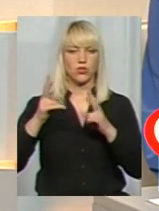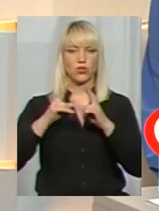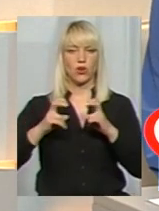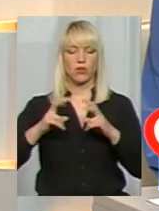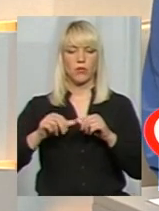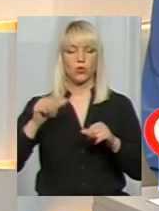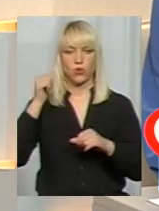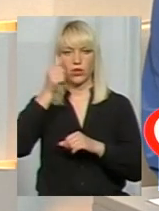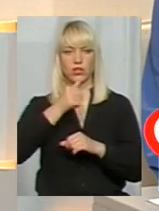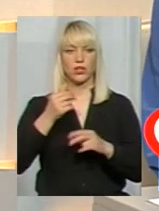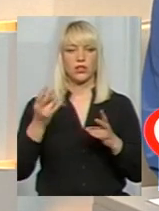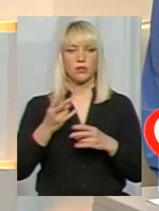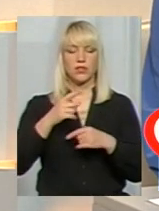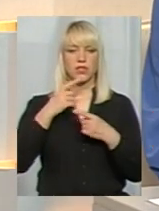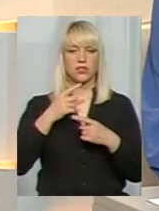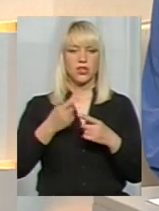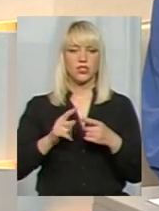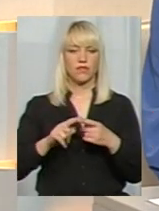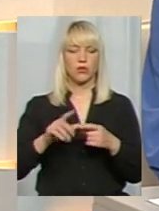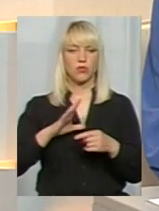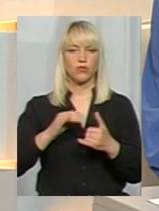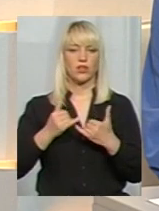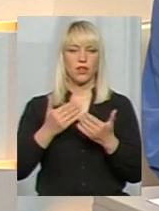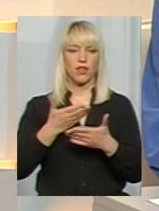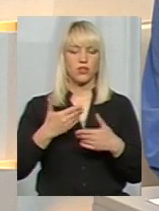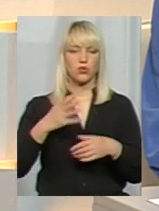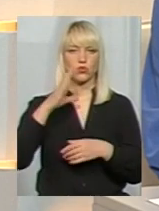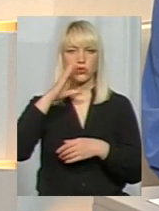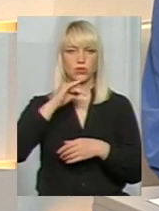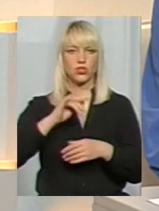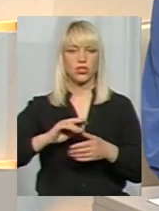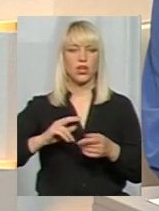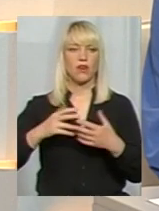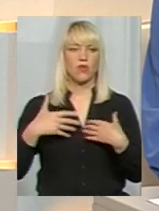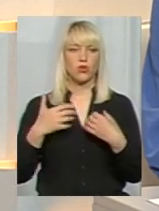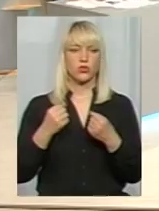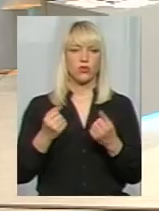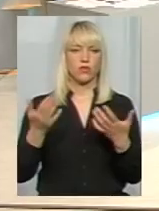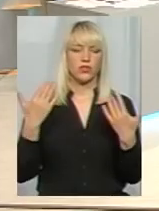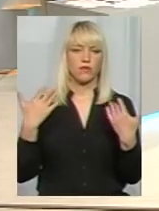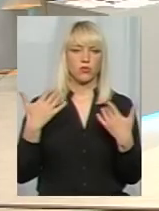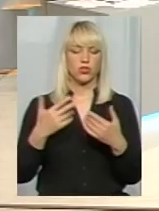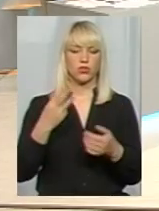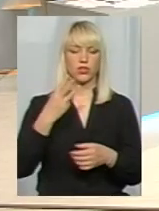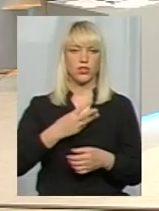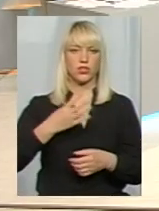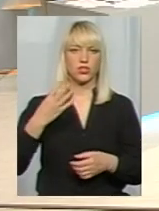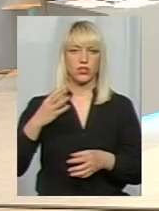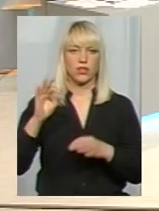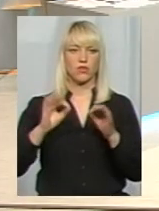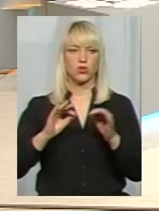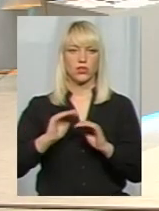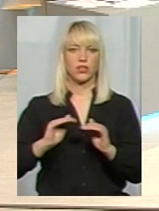минулий рік, то варто зазначити, що він для нас був достатньо такий успішний в плані оздоровлення і відпочинку. 34%